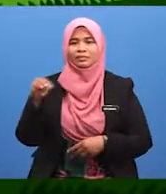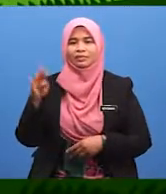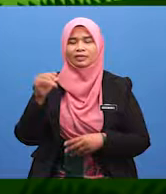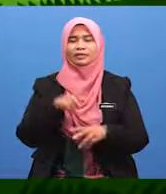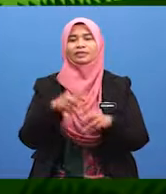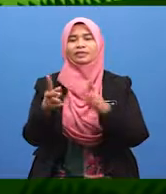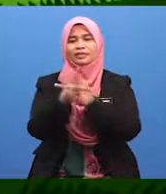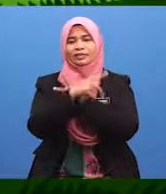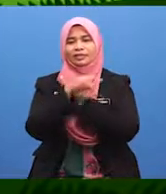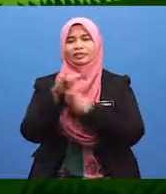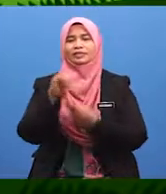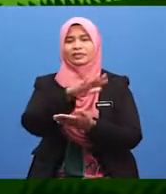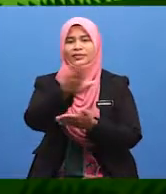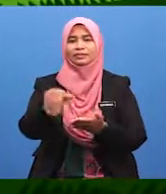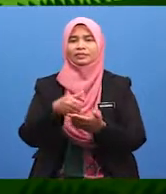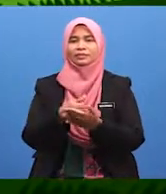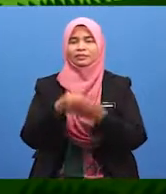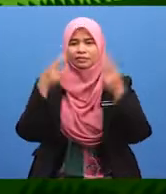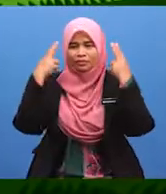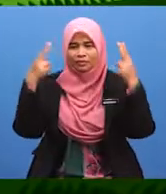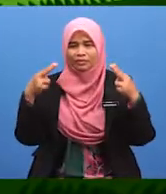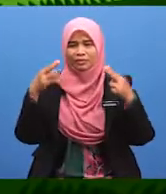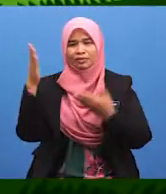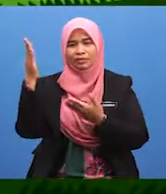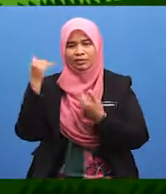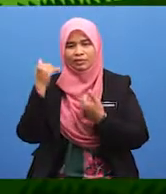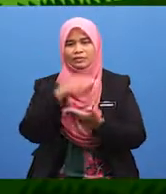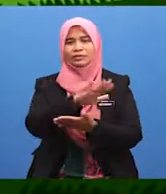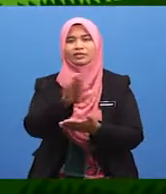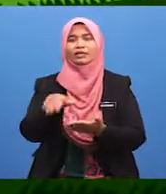Terima kerana